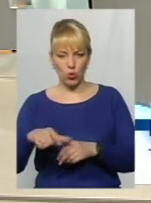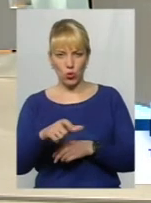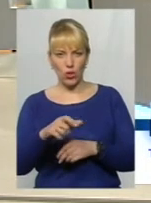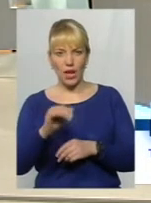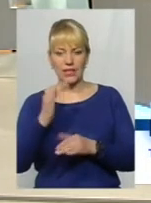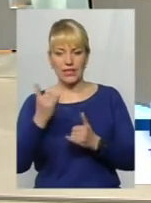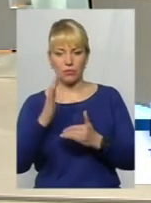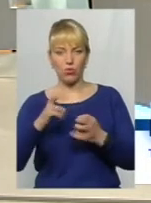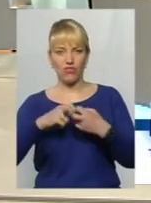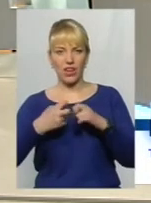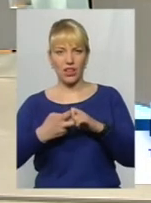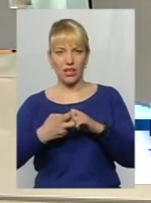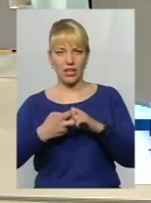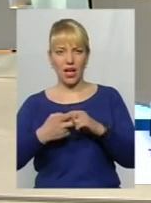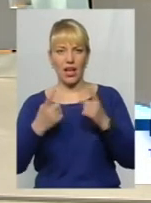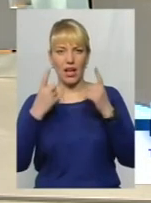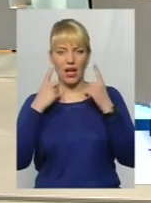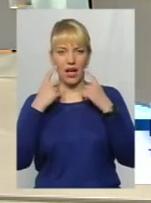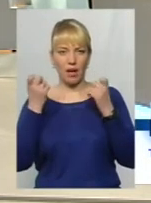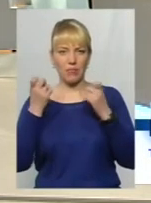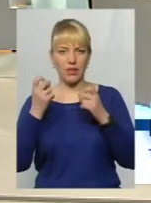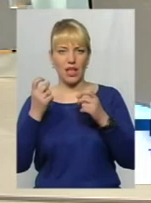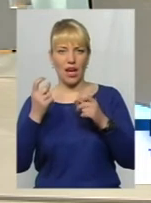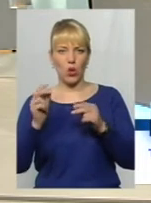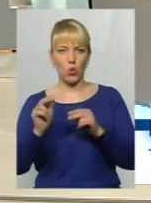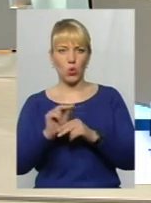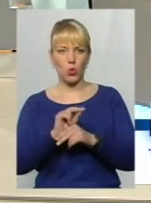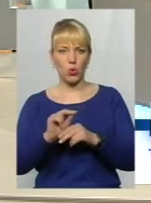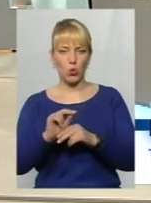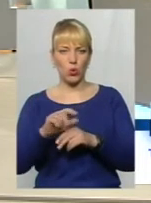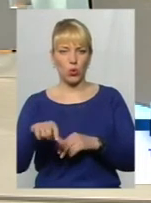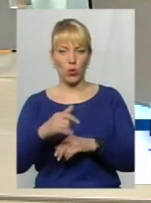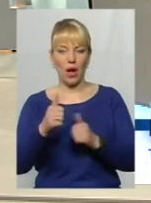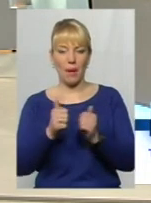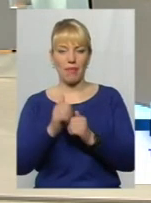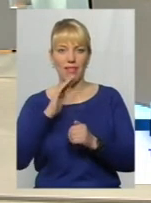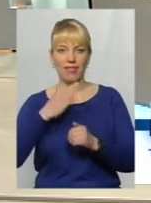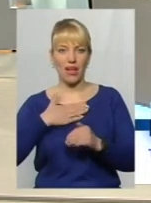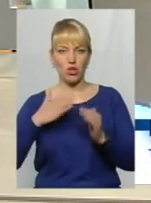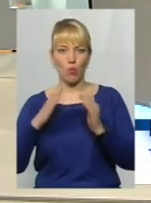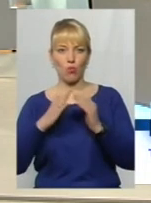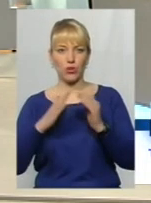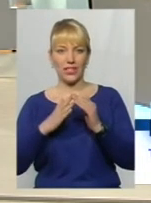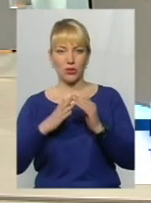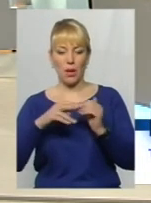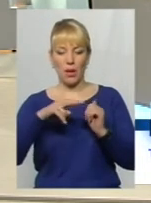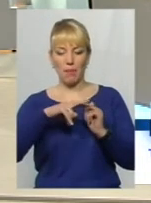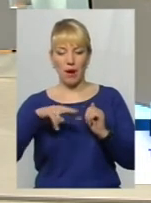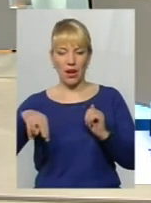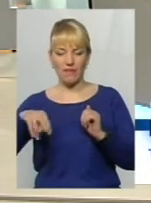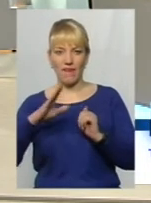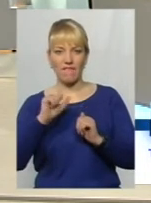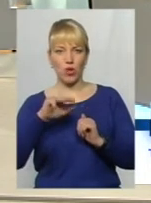на вулиці Франка капітальну дорогу. А біля нашого будинку, паралельно вулиці